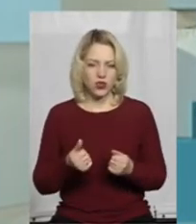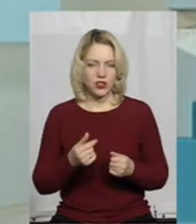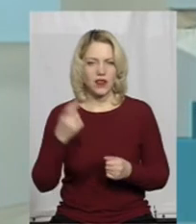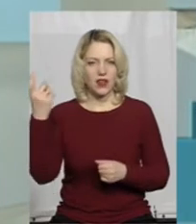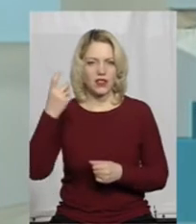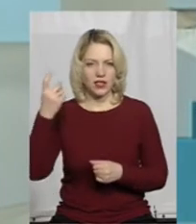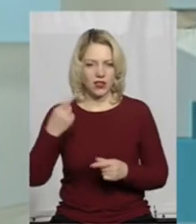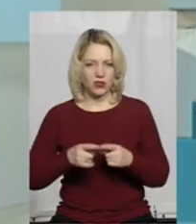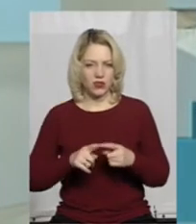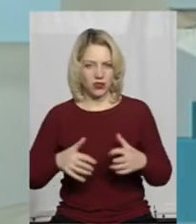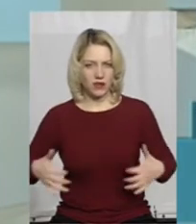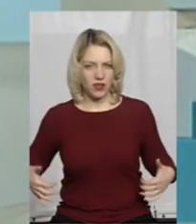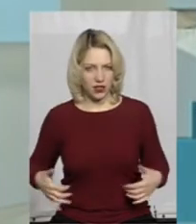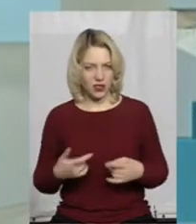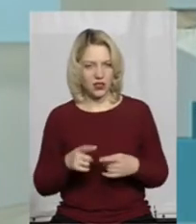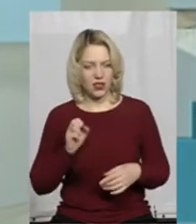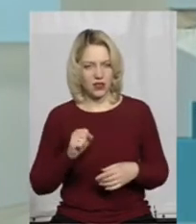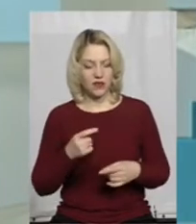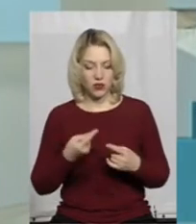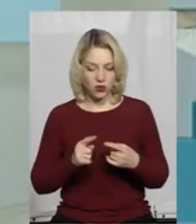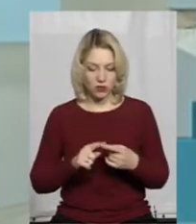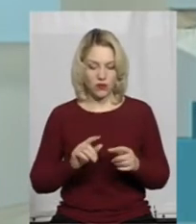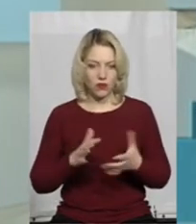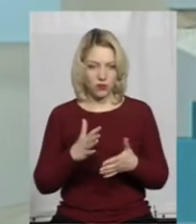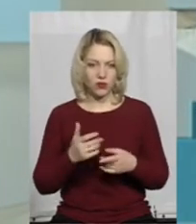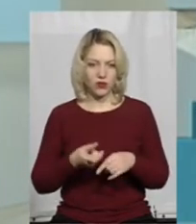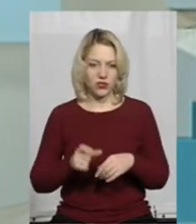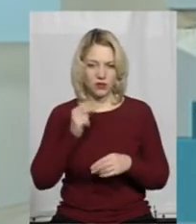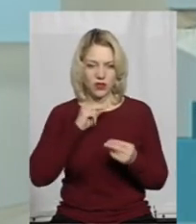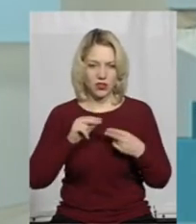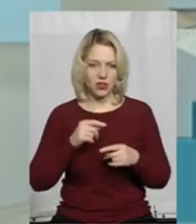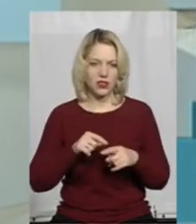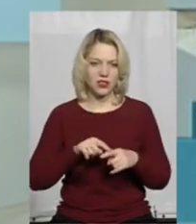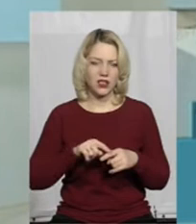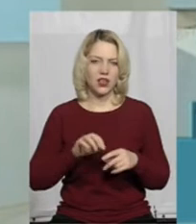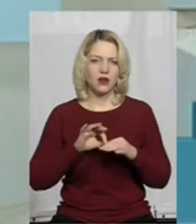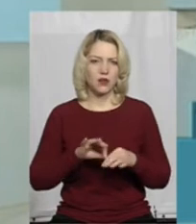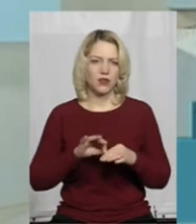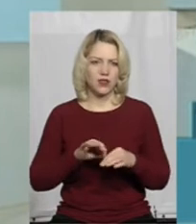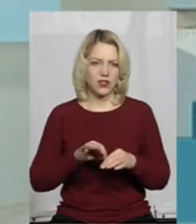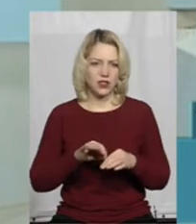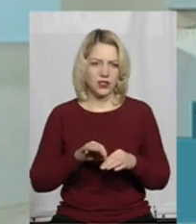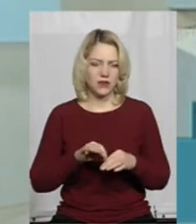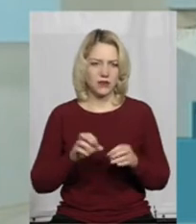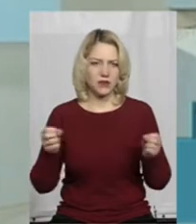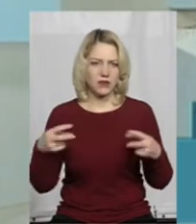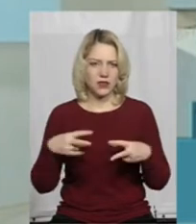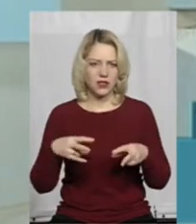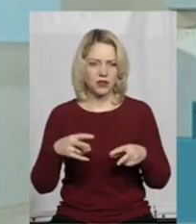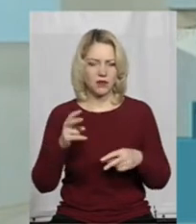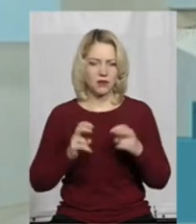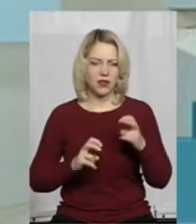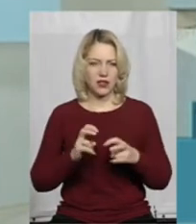В даному випадку найоптимальніший варіант – це провести утилізацію трупа на спеціалізованому